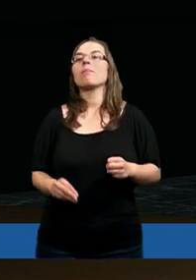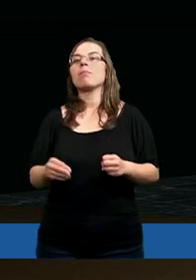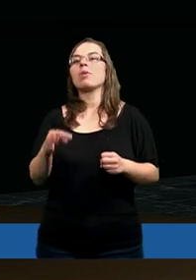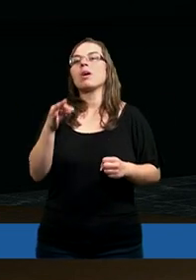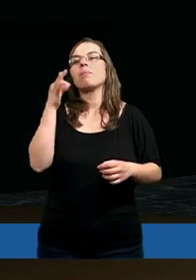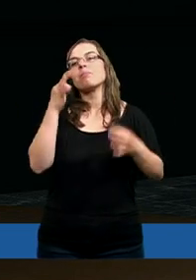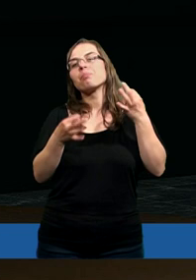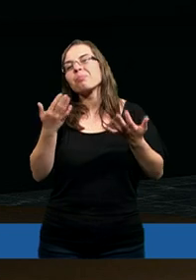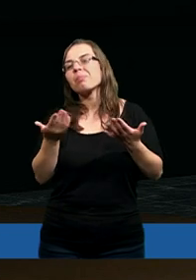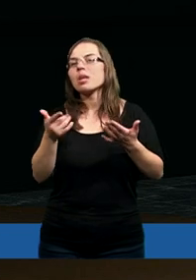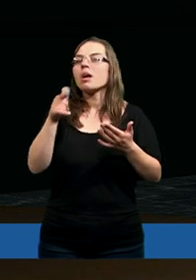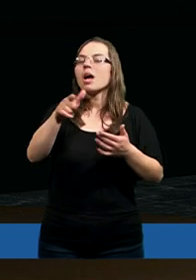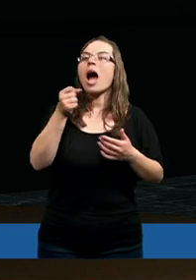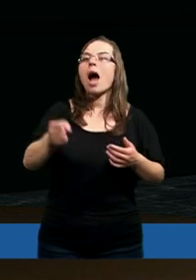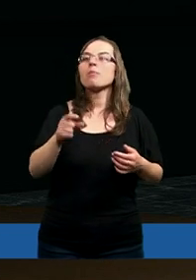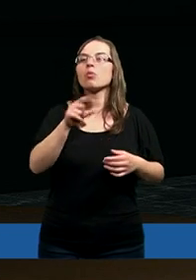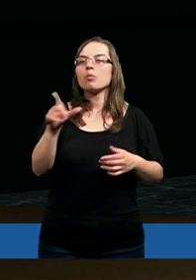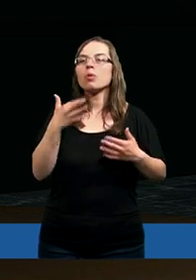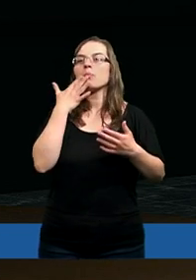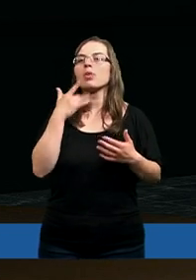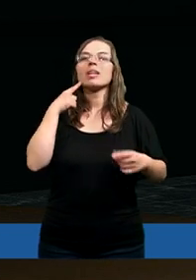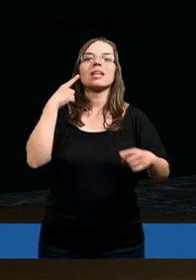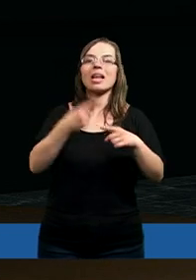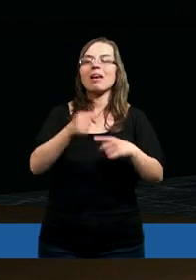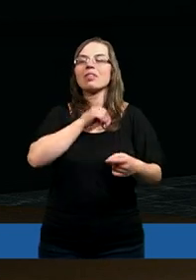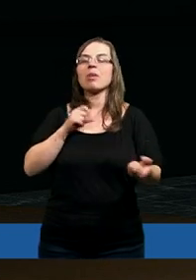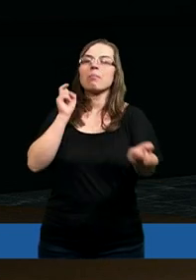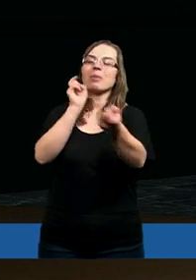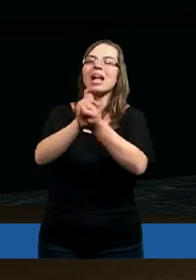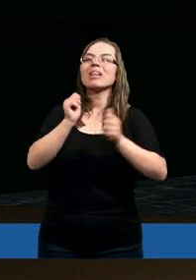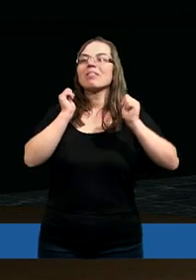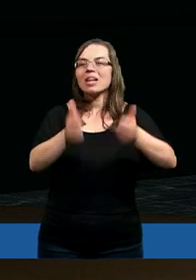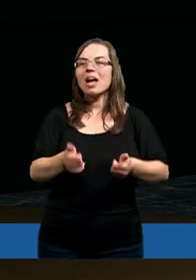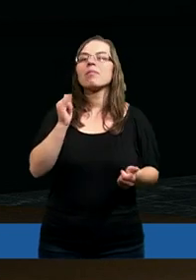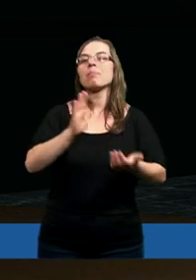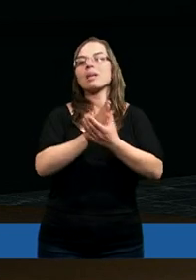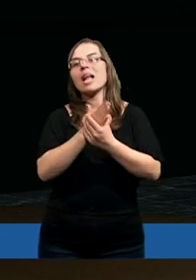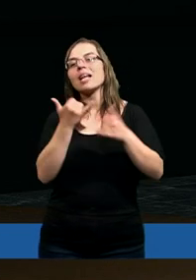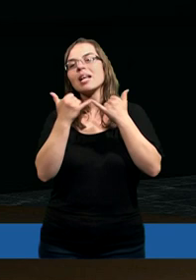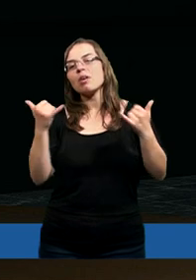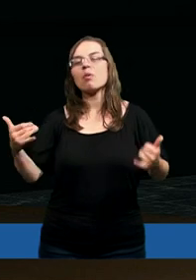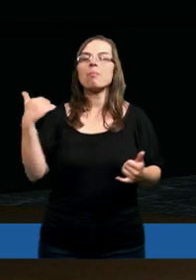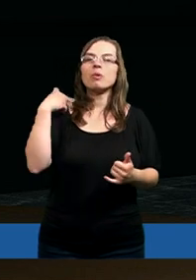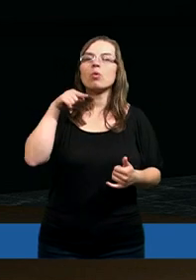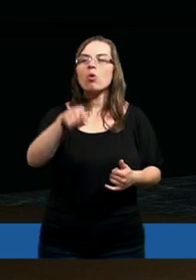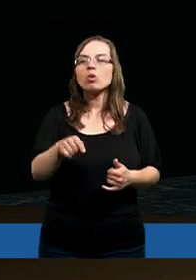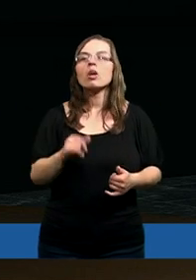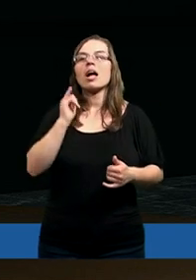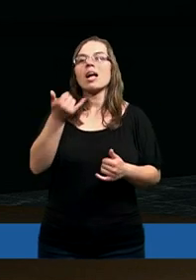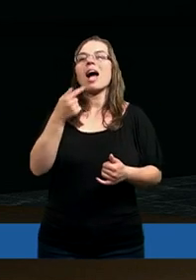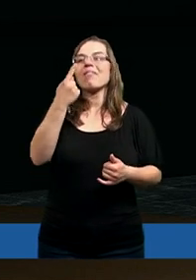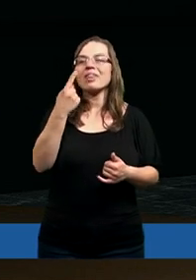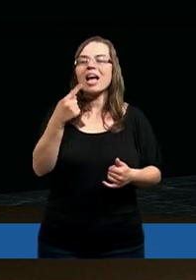przeciw którym apostoł Piotr zdecydowanie się przeciwstawia. I między innymi było to